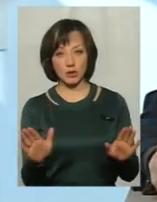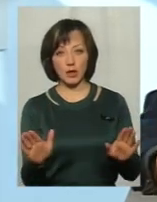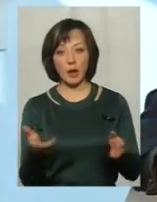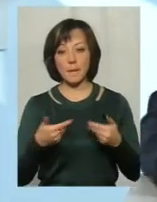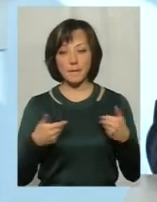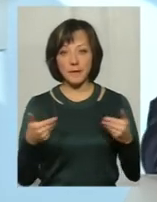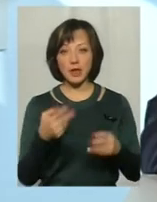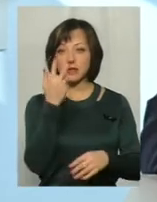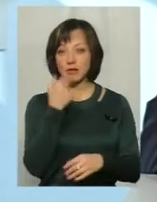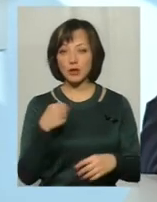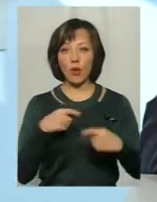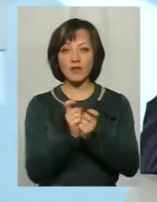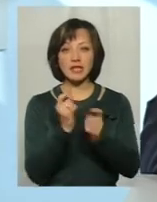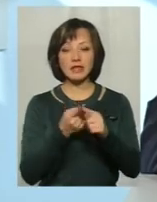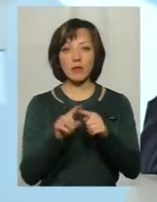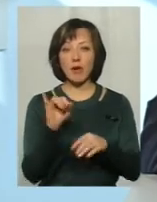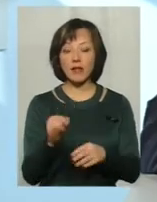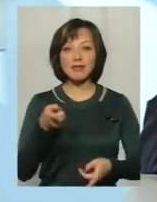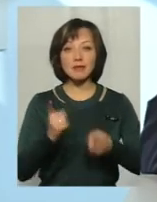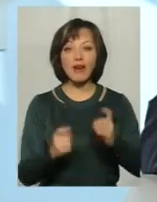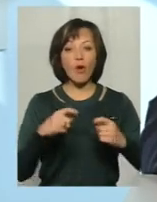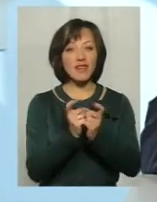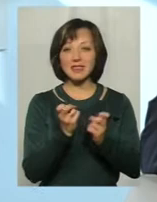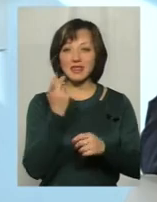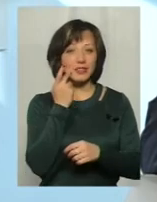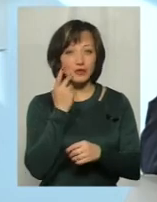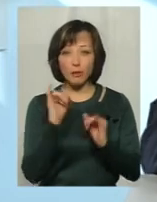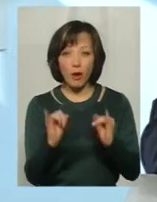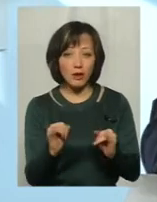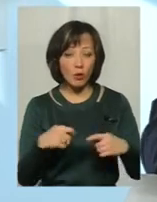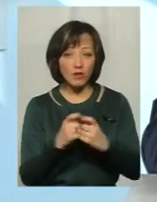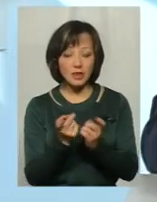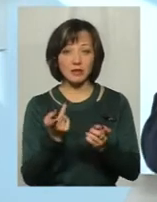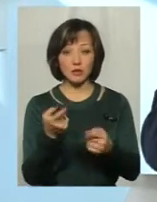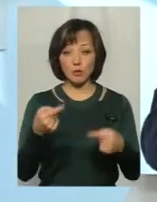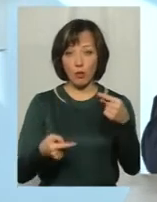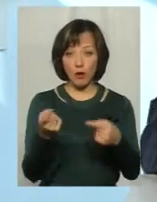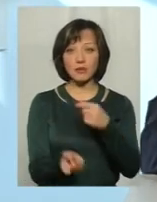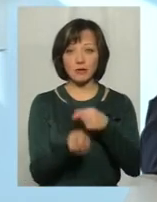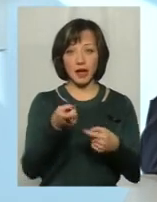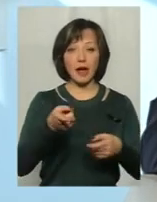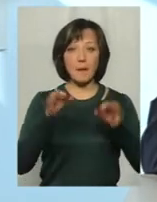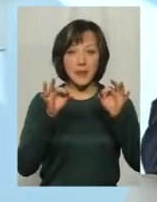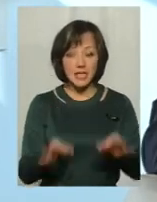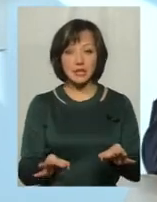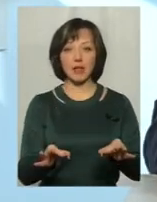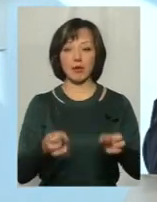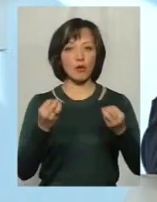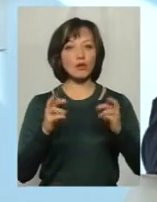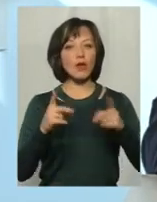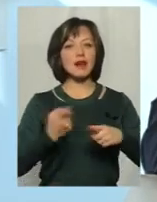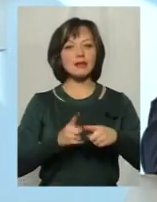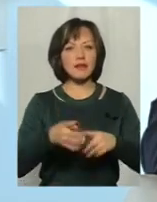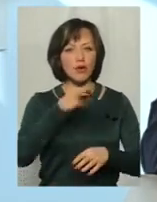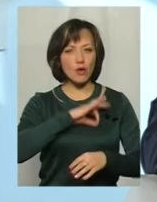Ми звикли до того, що конфлікт це погано. Насправді конфлікт це не завжди погано. Конфлікт, як кажуть, в спорі народжується істина. Просто як це